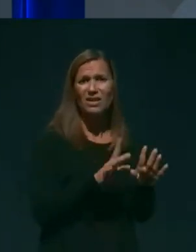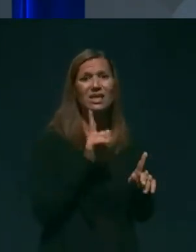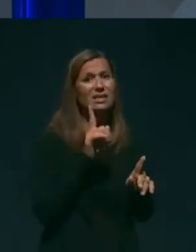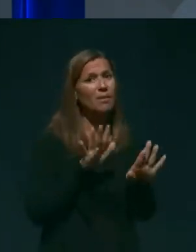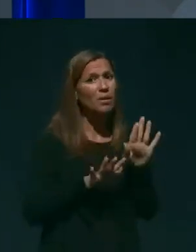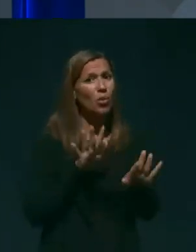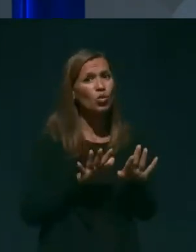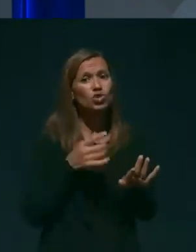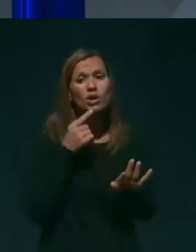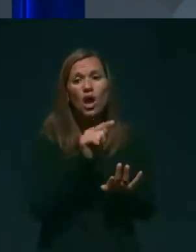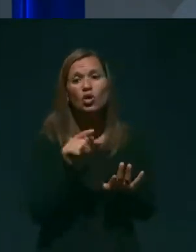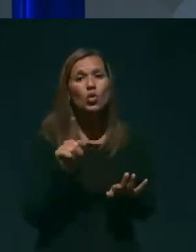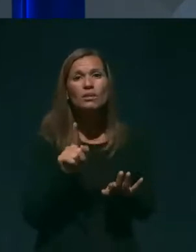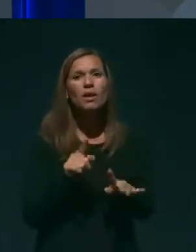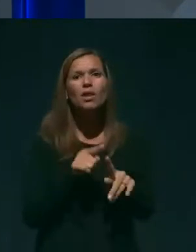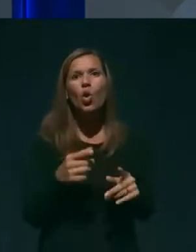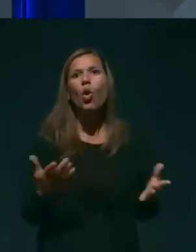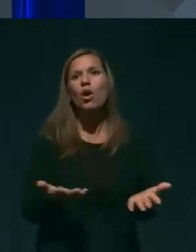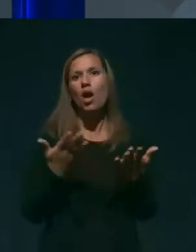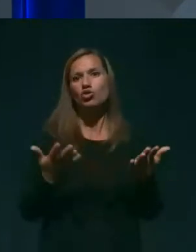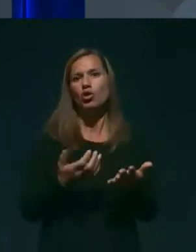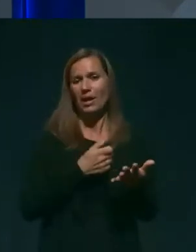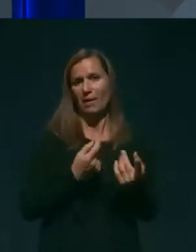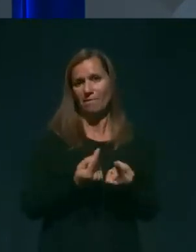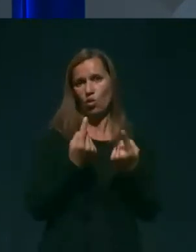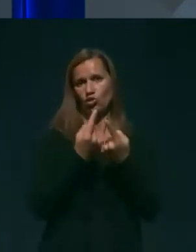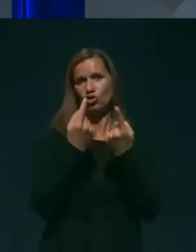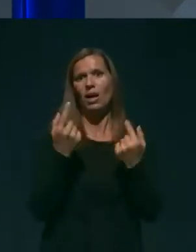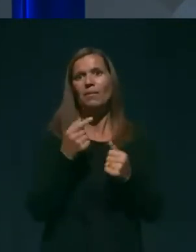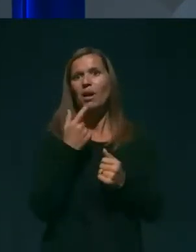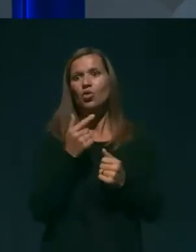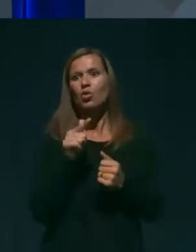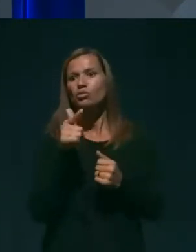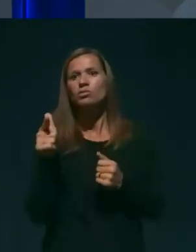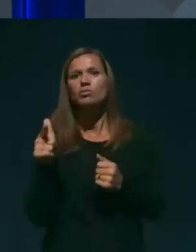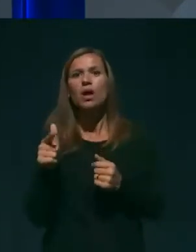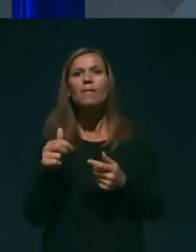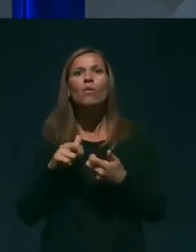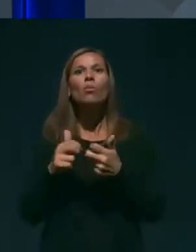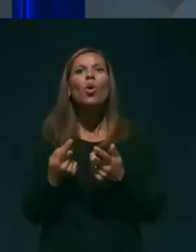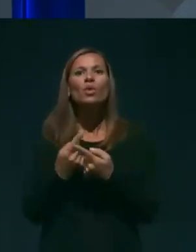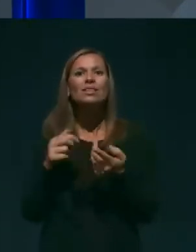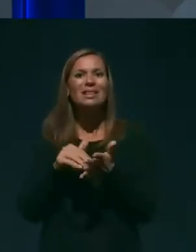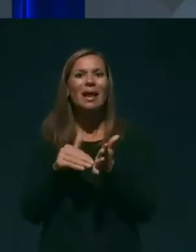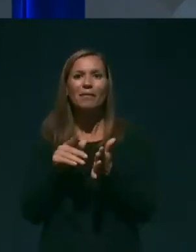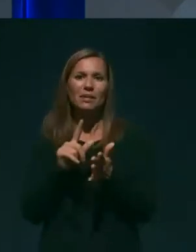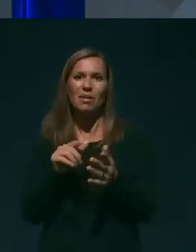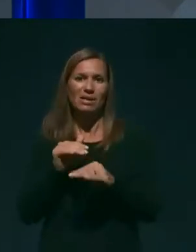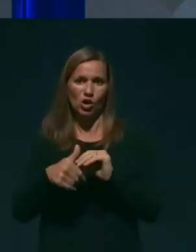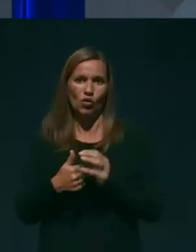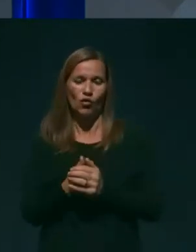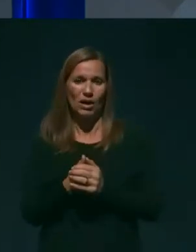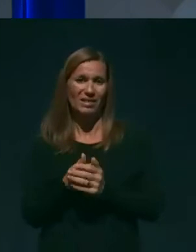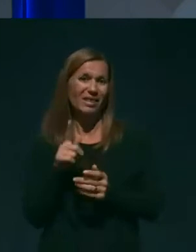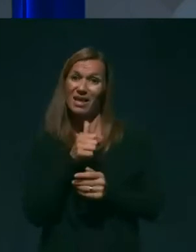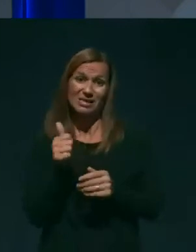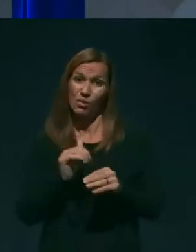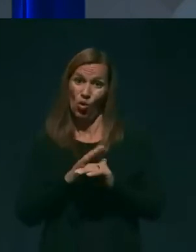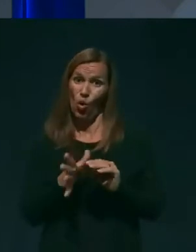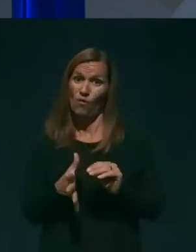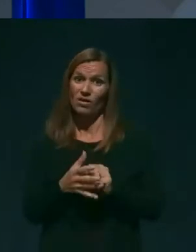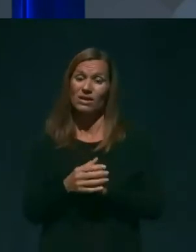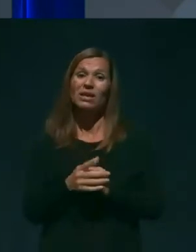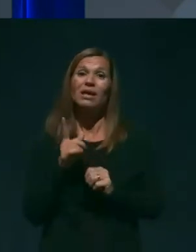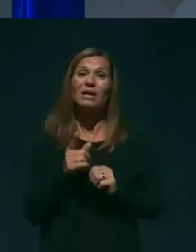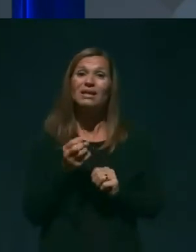lajšanih bolečin, vz. da kdo nima drugih potreb zadovoljenih. To ne gre samo za COVID. In pravzaprav te liste, ki ste jih, najbolj